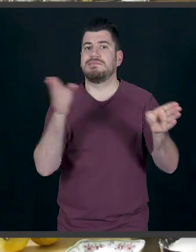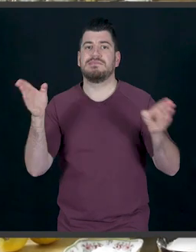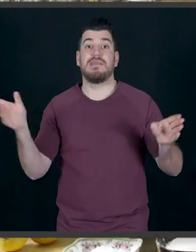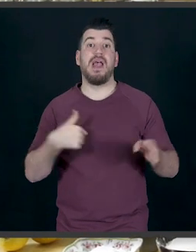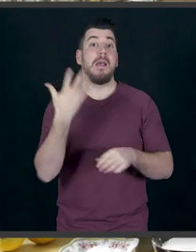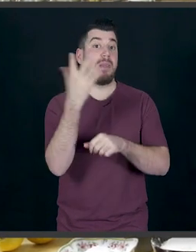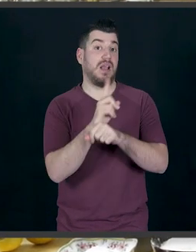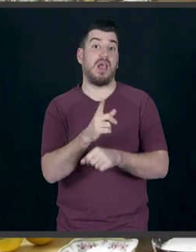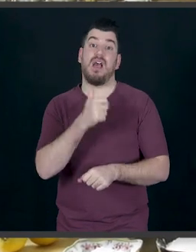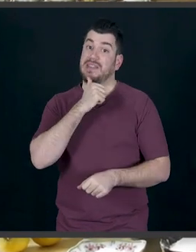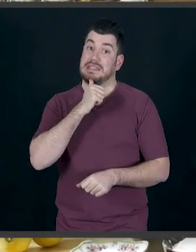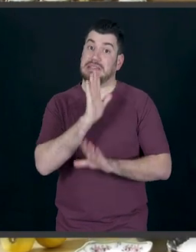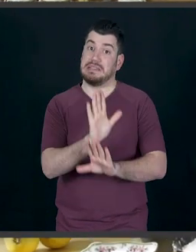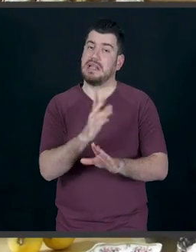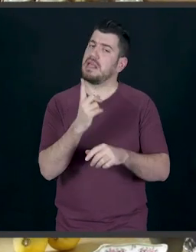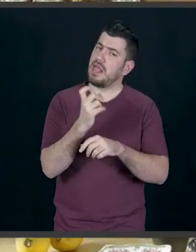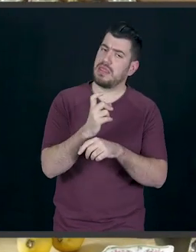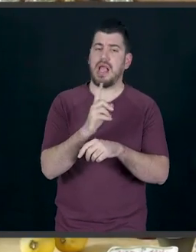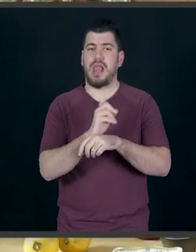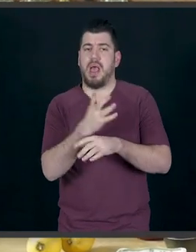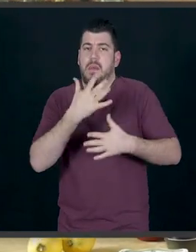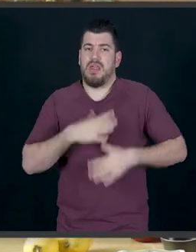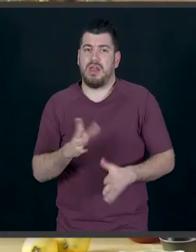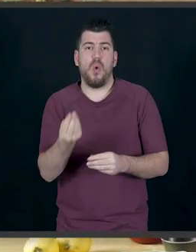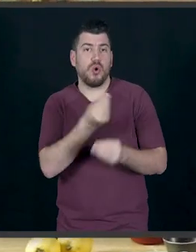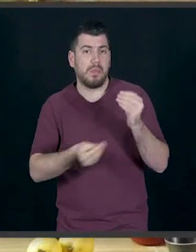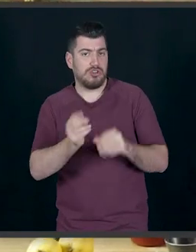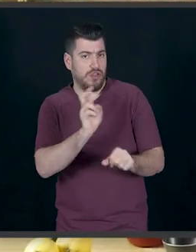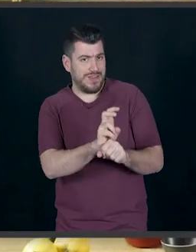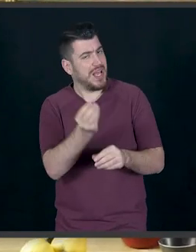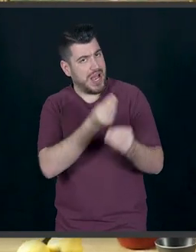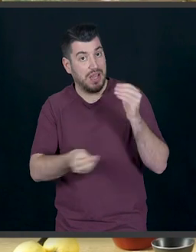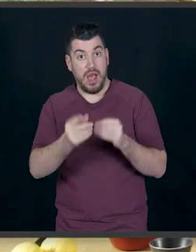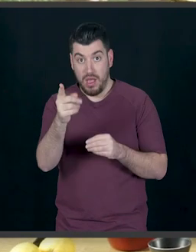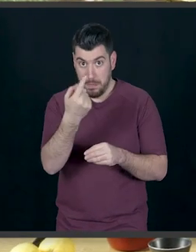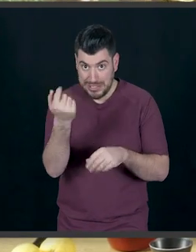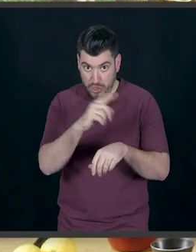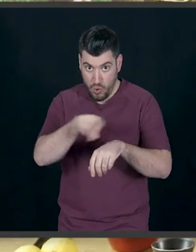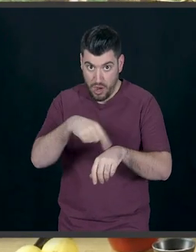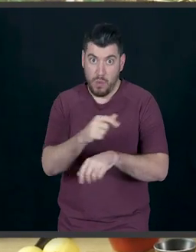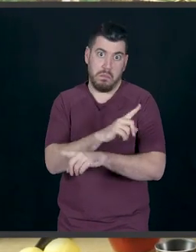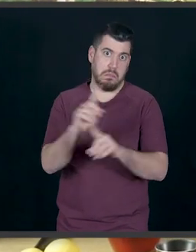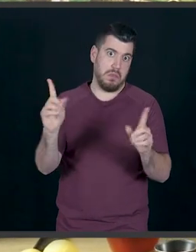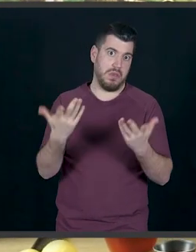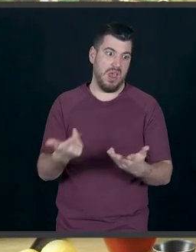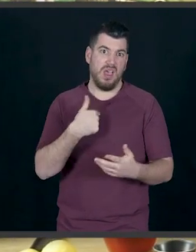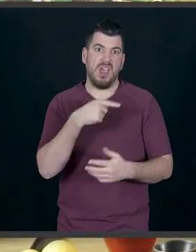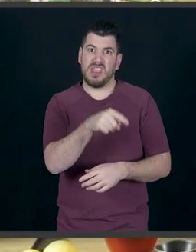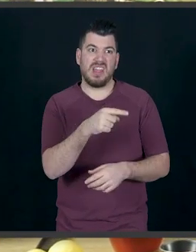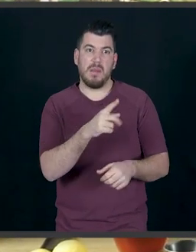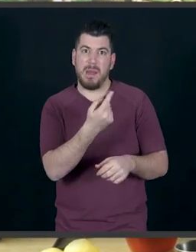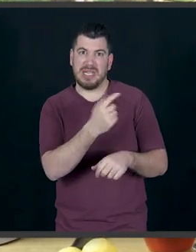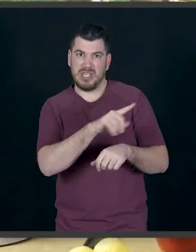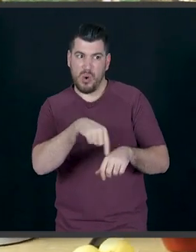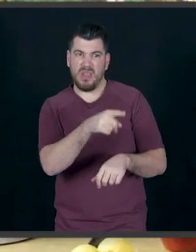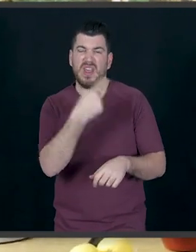αλλά θα περιμένετε 5 λεπτάκια τουλάχιστον και 10 να περιμένετε δεν μας πειράζει, όσο περισσότερο τόσο καλύτερα. Βέβαια, δεν περιμένουμε μισή ώρα, γιατί άμα περιμένουμε μισή ώρα, μετά θα βγουν λίγο